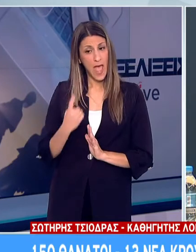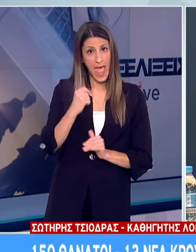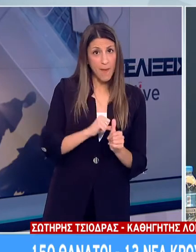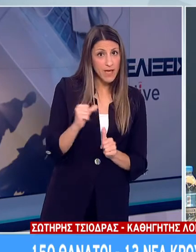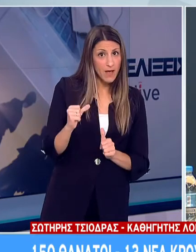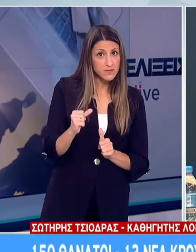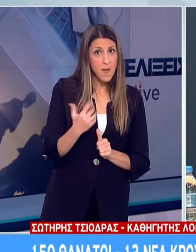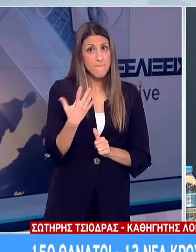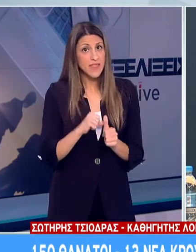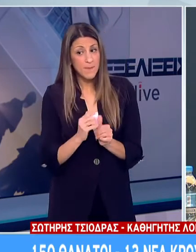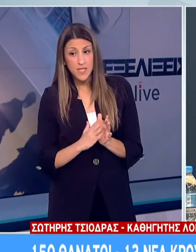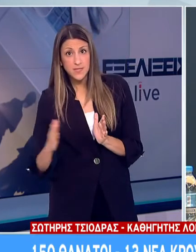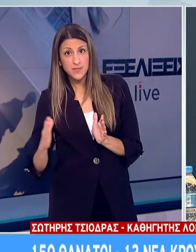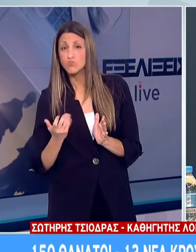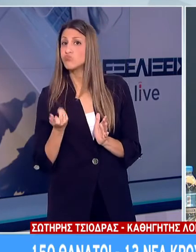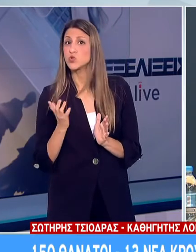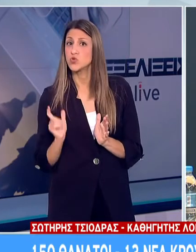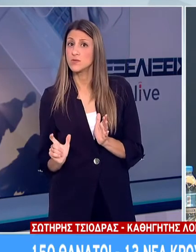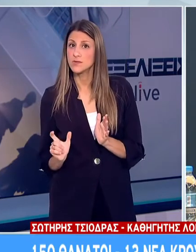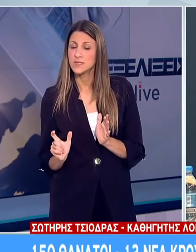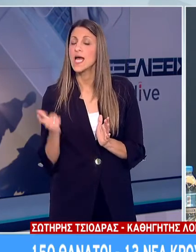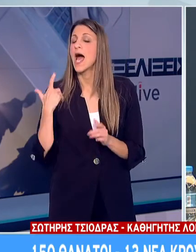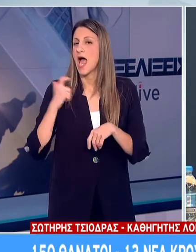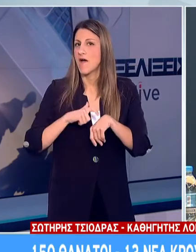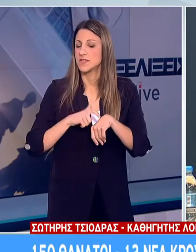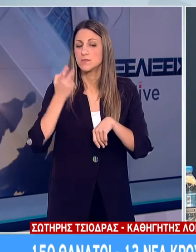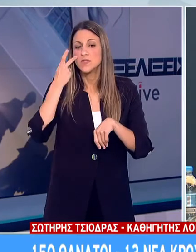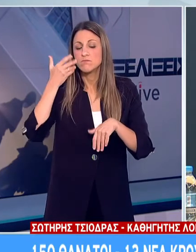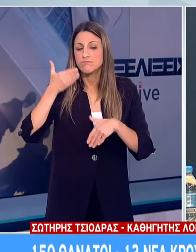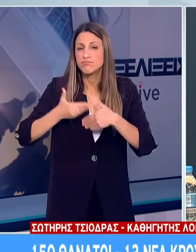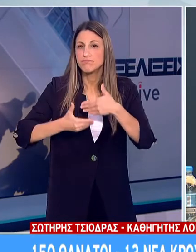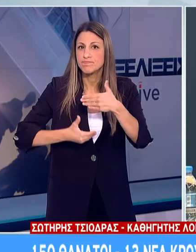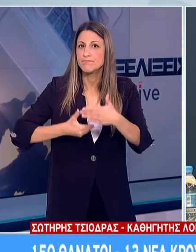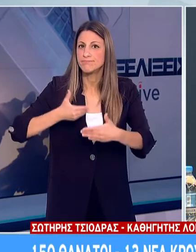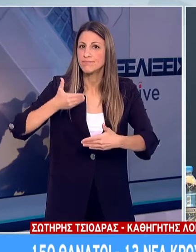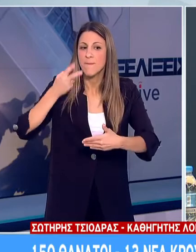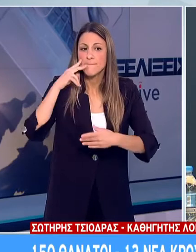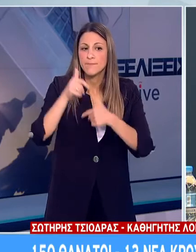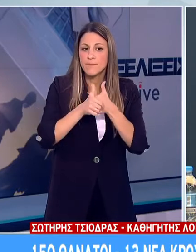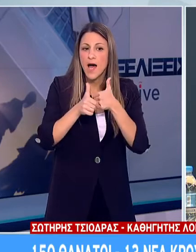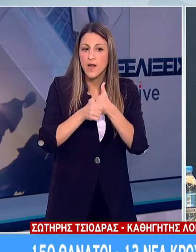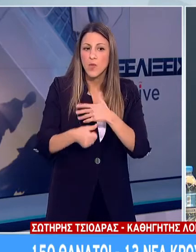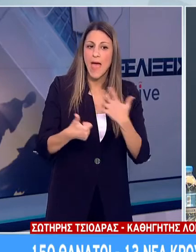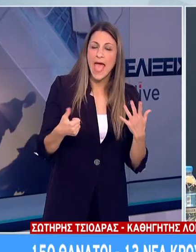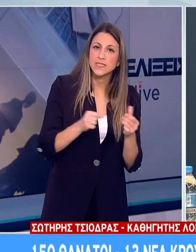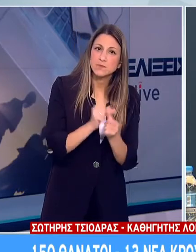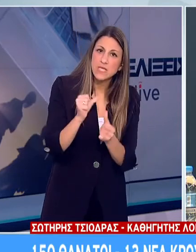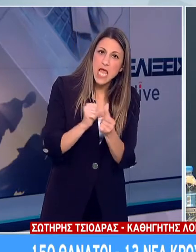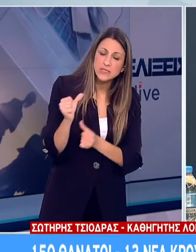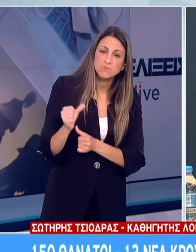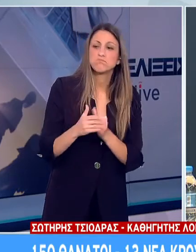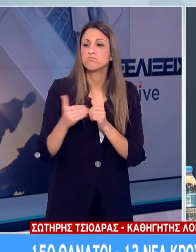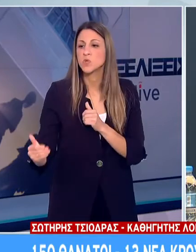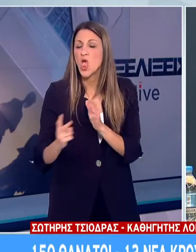παρακολουθούμε όλους αυτούς που έχουν περάσει την νόσο προοπτικά, στο διάστημα των επόμενων έξι, δώδεκα μηνών και να